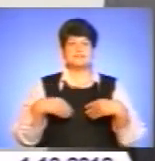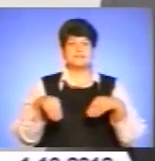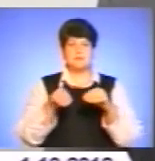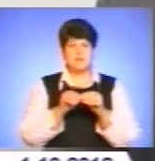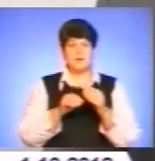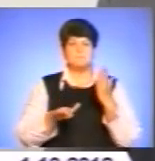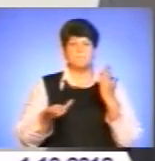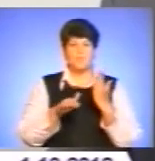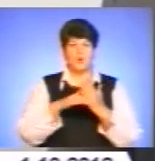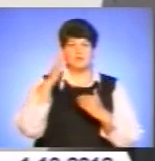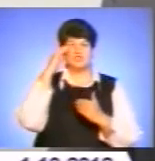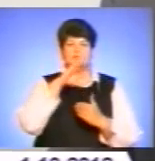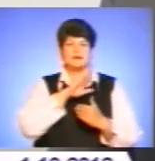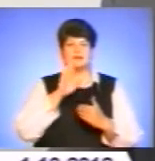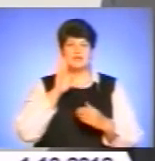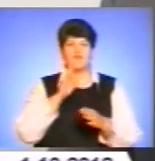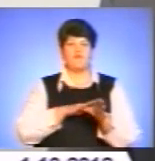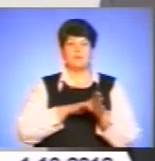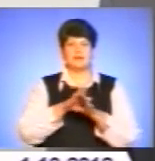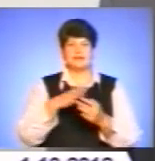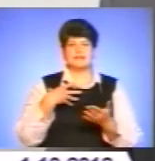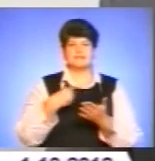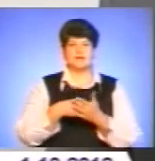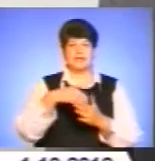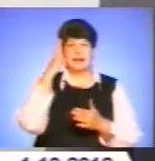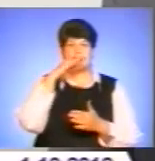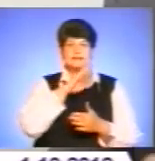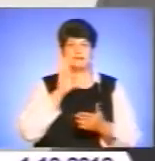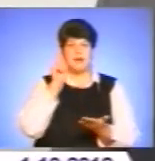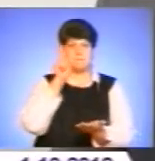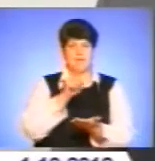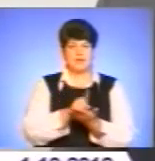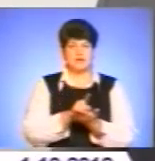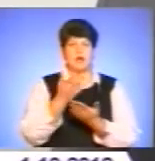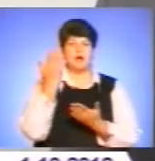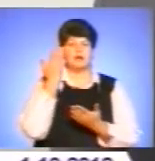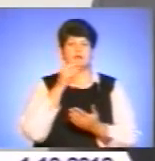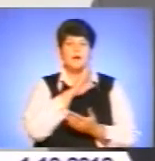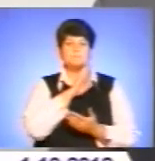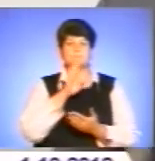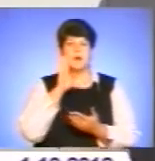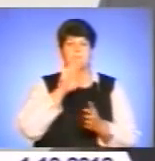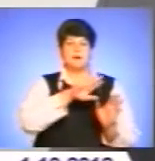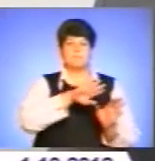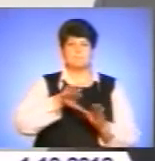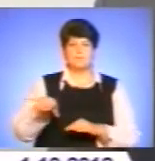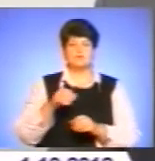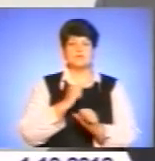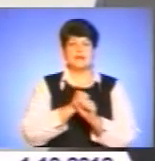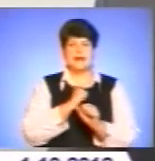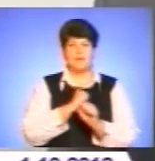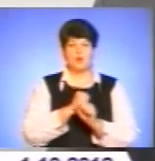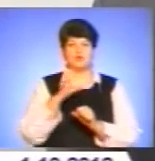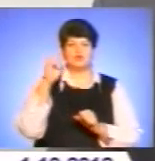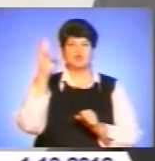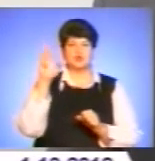допомоги родителям в выполненні своїх родительських обязанностей. Коли мама після роботи з соціальним роботником